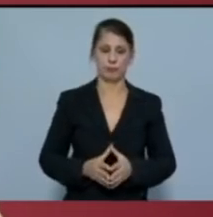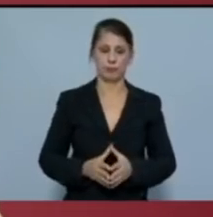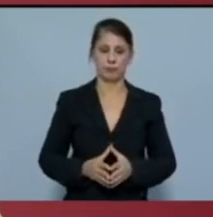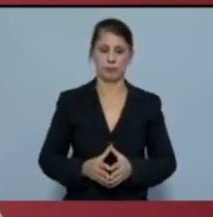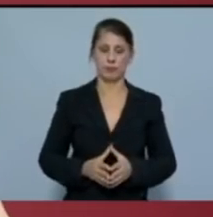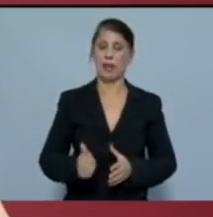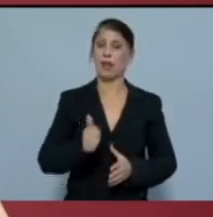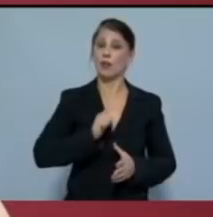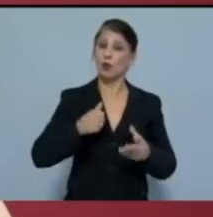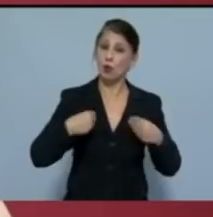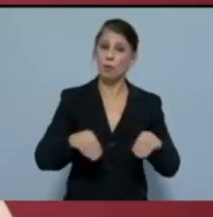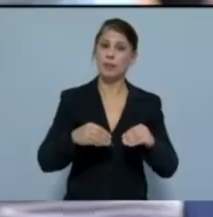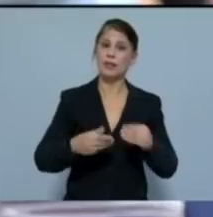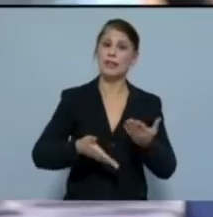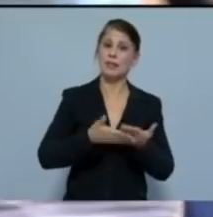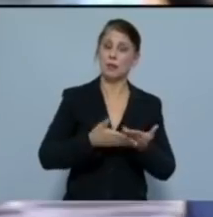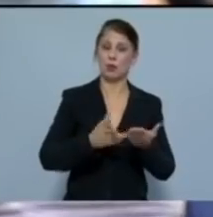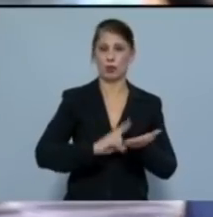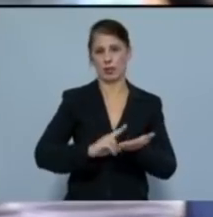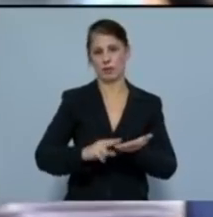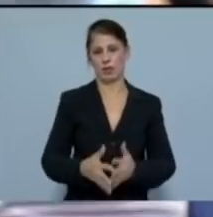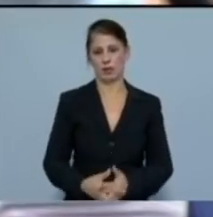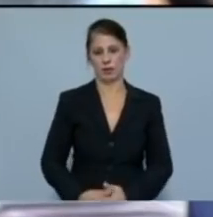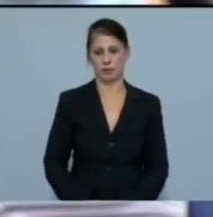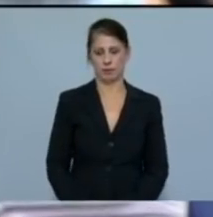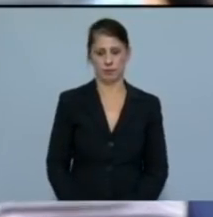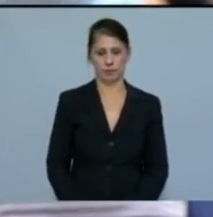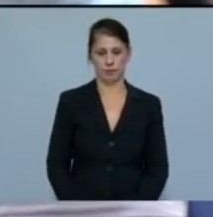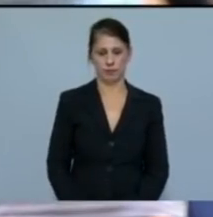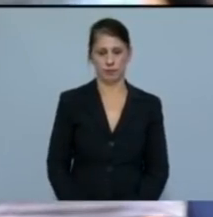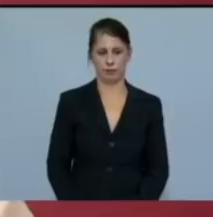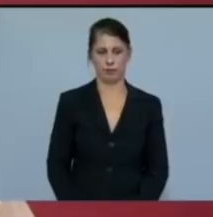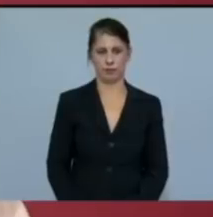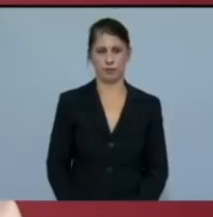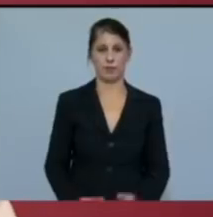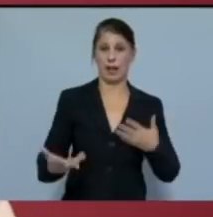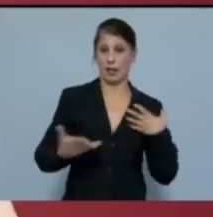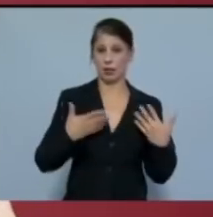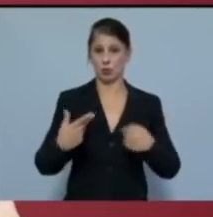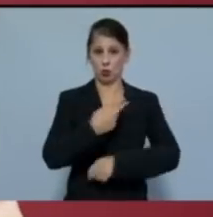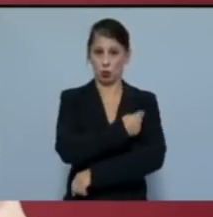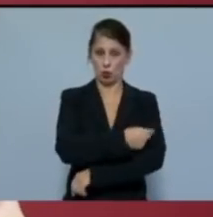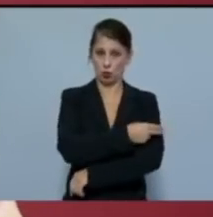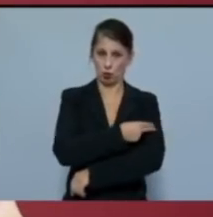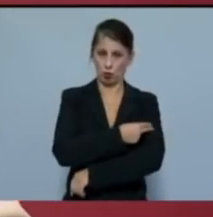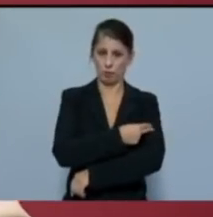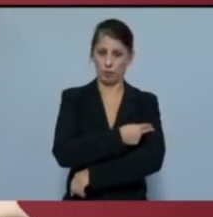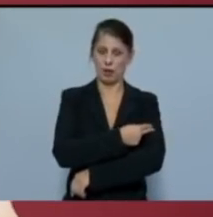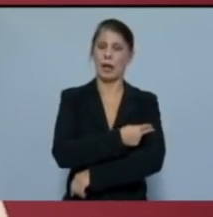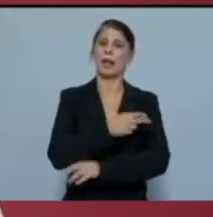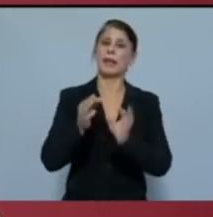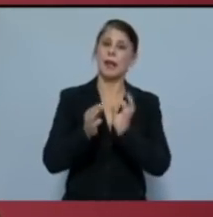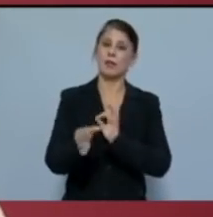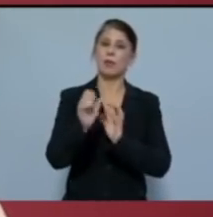ιδιωτικοποίηση της επικουρικής ασφάλισης. Εξυγχρονισμός των νοσοκομείων και εφαρμογή των ΣΔΗΤ στην